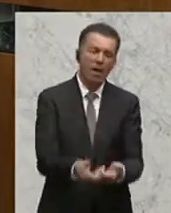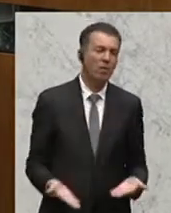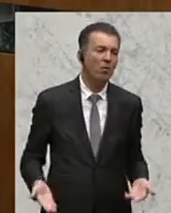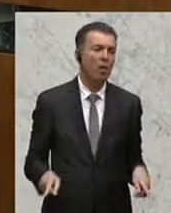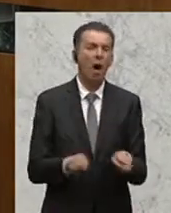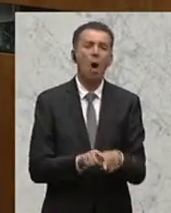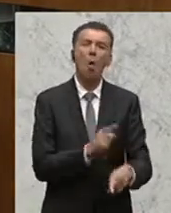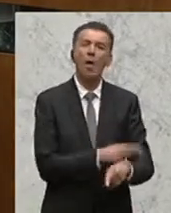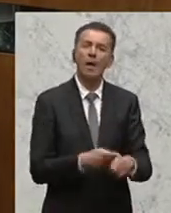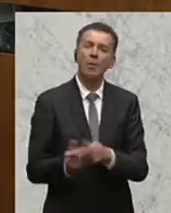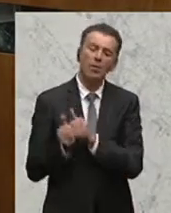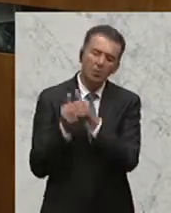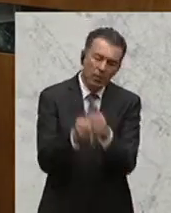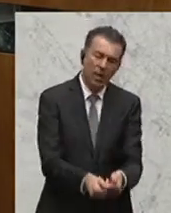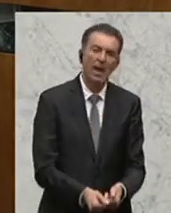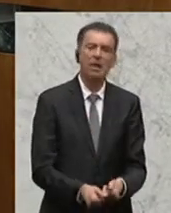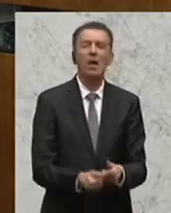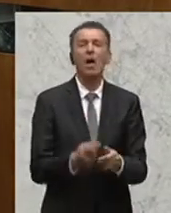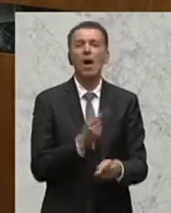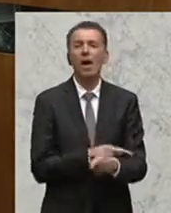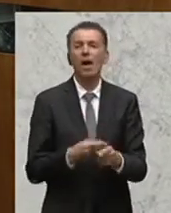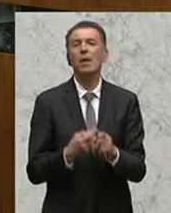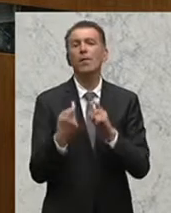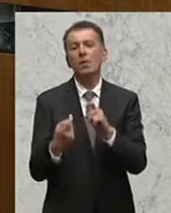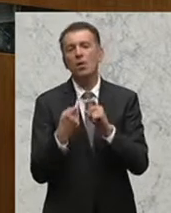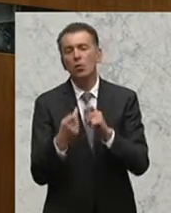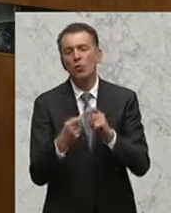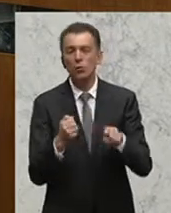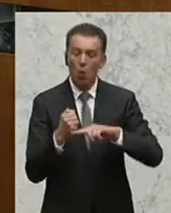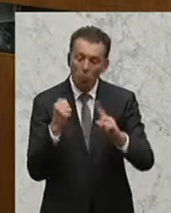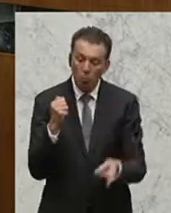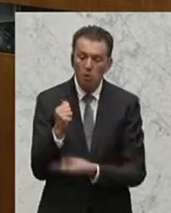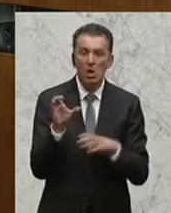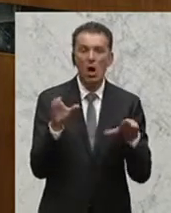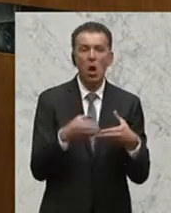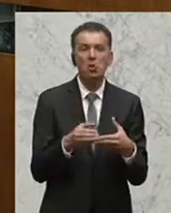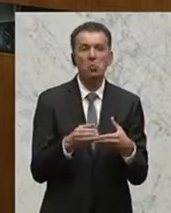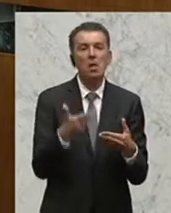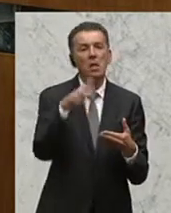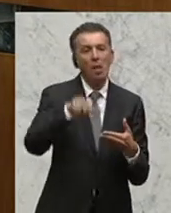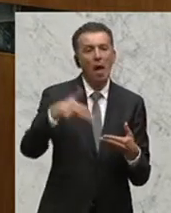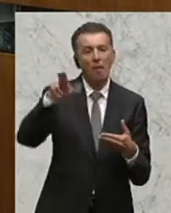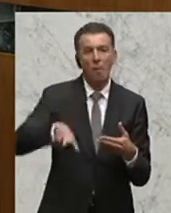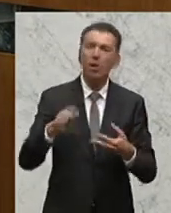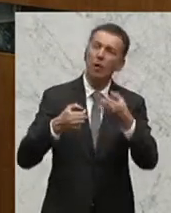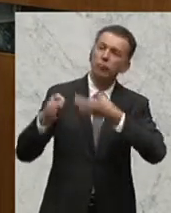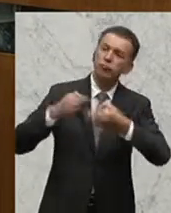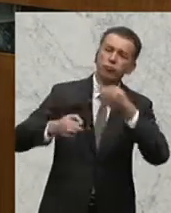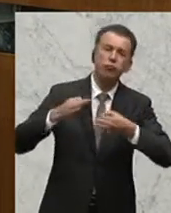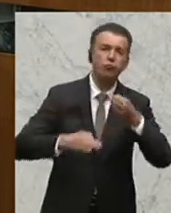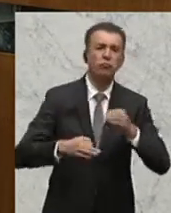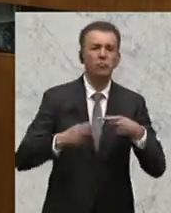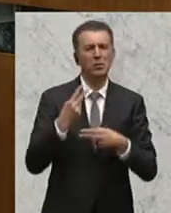ein regelmäßiger Begleiter und eine regelmäßige Debatte im Budgetausschuss, wo wir ja vierteljährlich informiert werden. Das heißt, hier